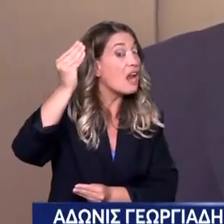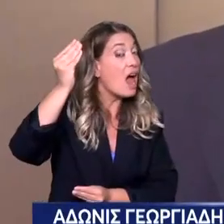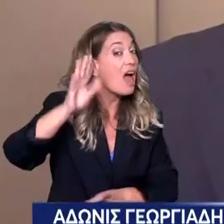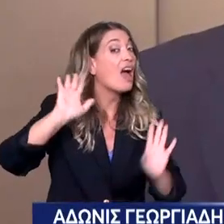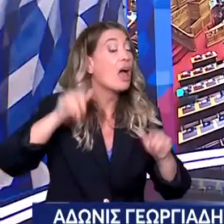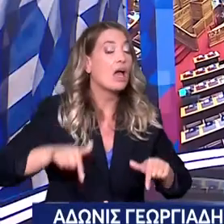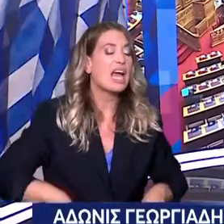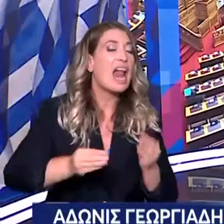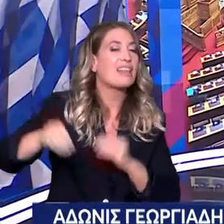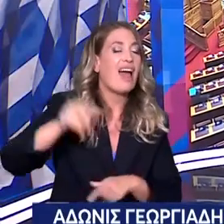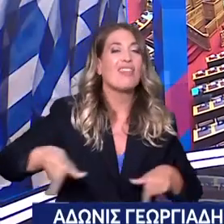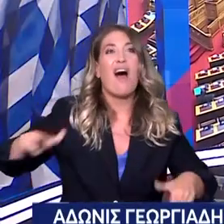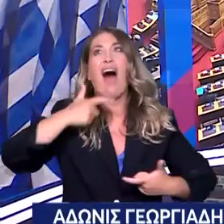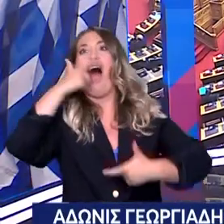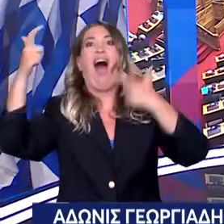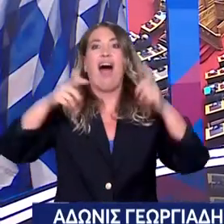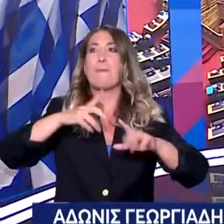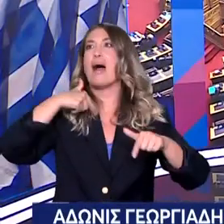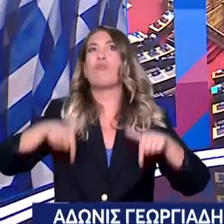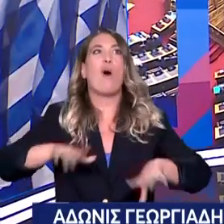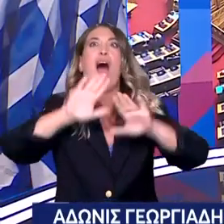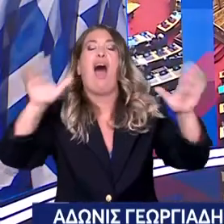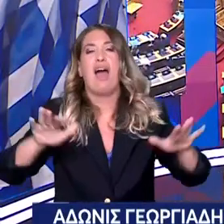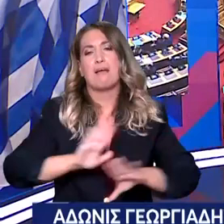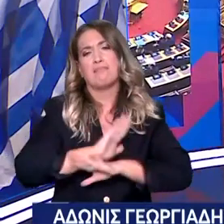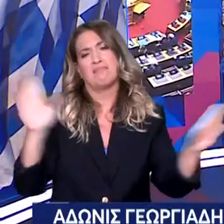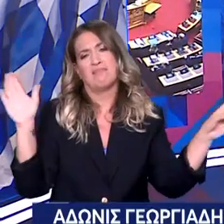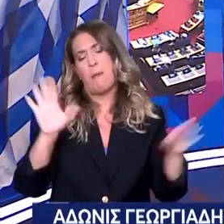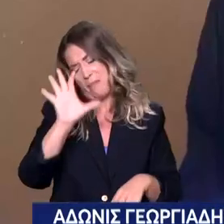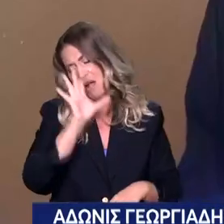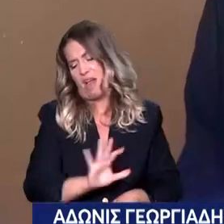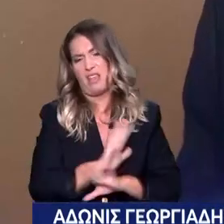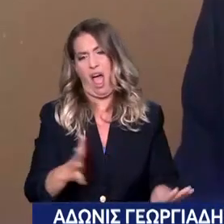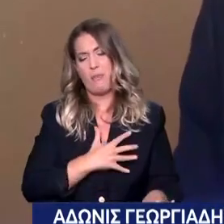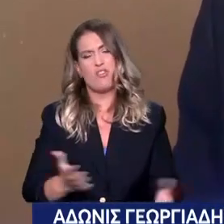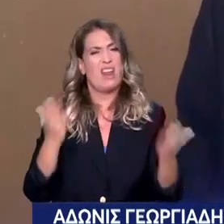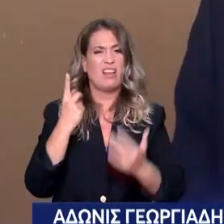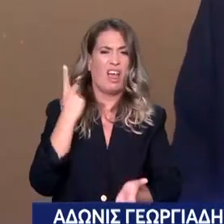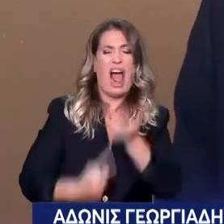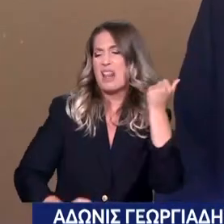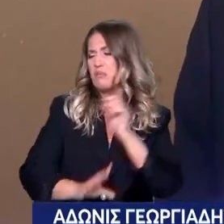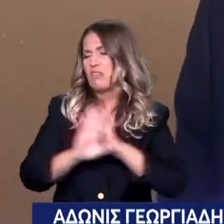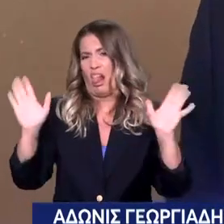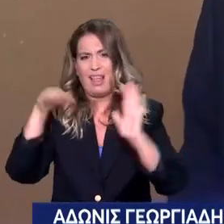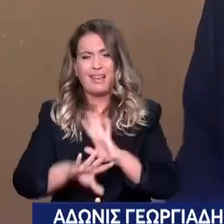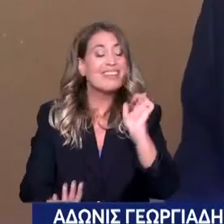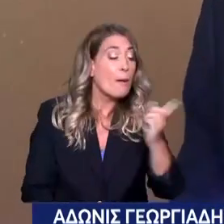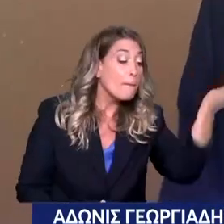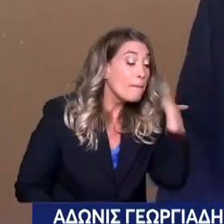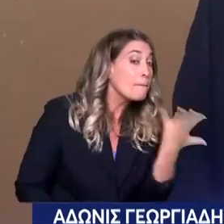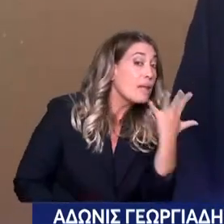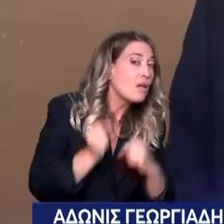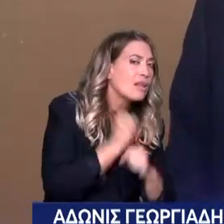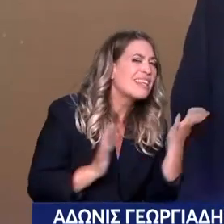που φωνάζουν σήμερα ξαφνικά ότι ΕΣΥ καταραίει έχουν ένα μεγάλο έλλειμμα αξιοπιστίας προς το εξής. Γιατί δεν φωνάζατε πέντε χρόνια που πήγαν